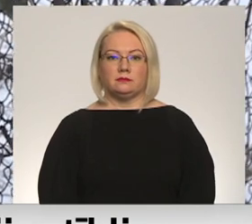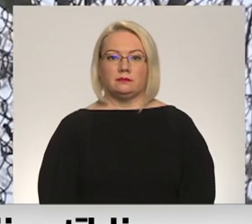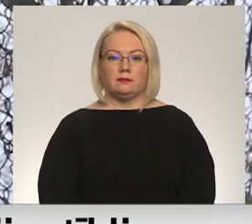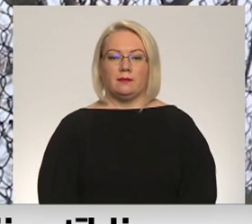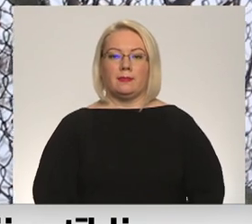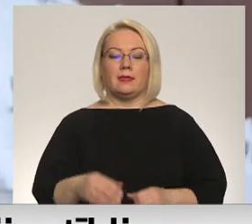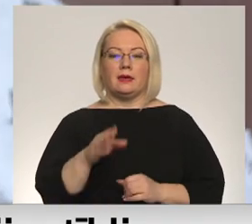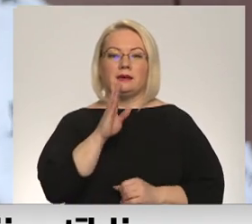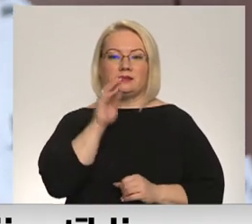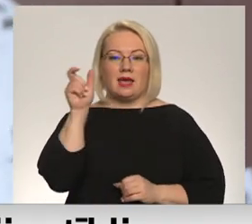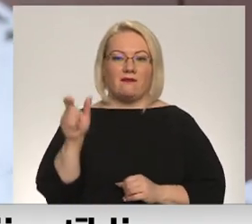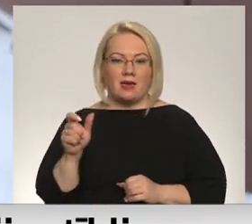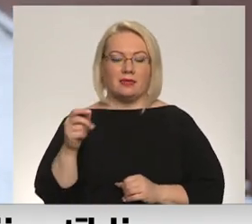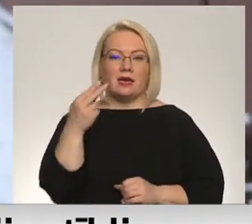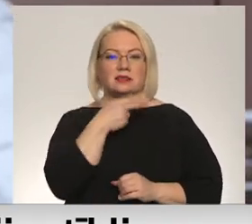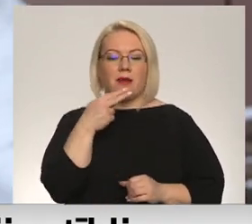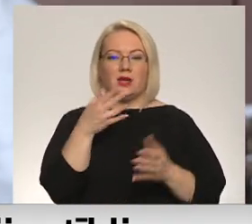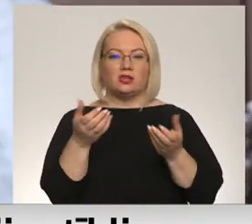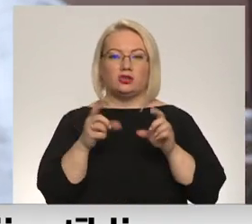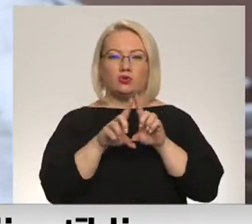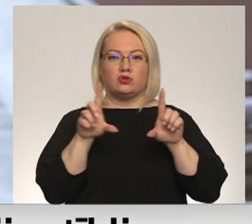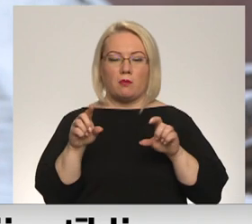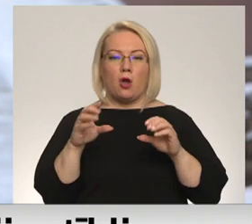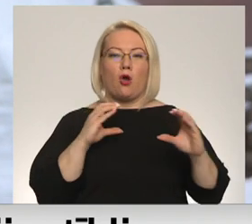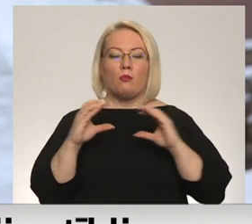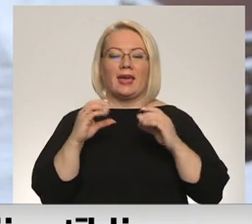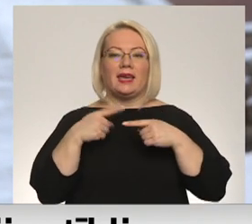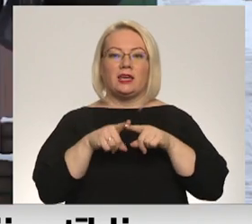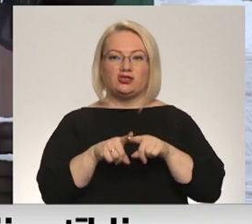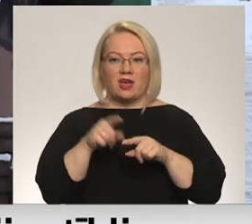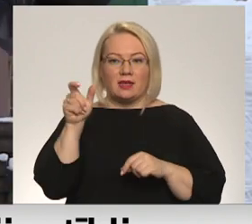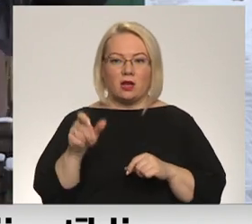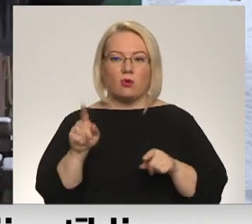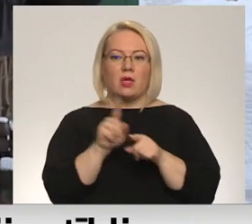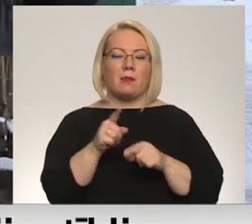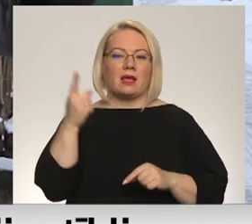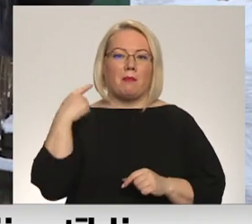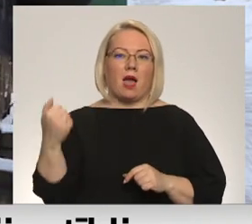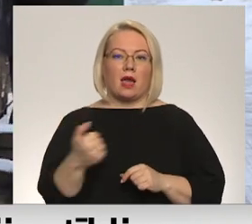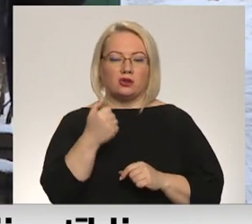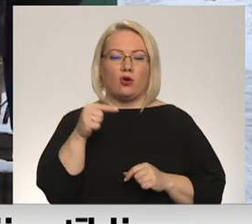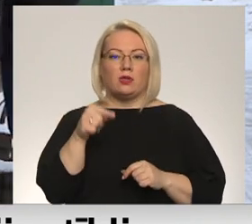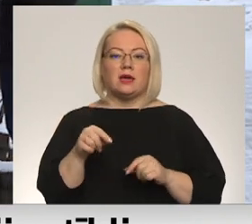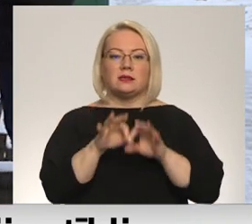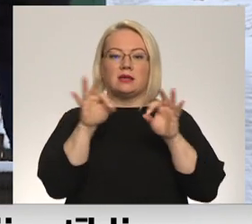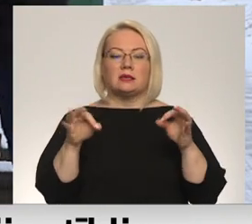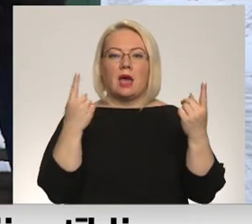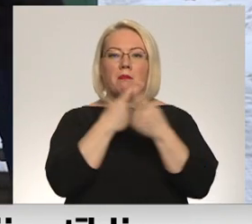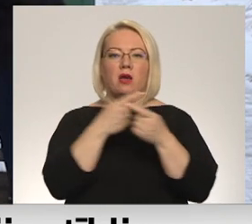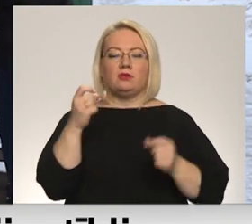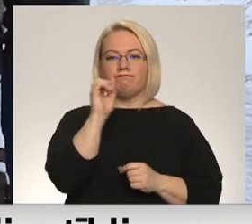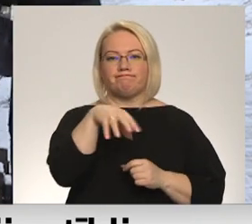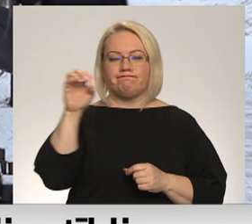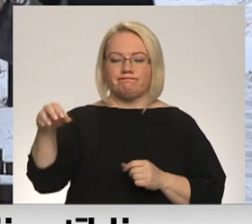Aija Būķa Rūdena saimniecības uzņēma Mogres komunikācijas inženieri. Līdzīgi aizdītais arī šīs gadas sācies ar paziņojumu izvedāšanu,